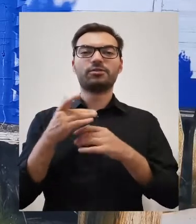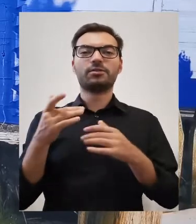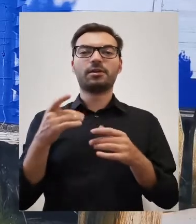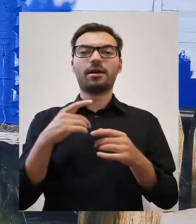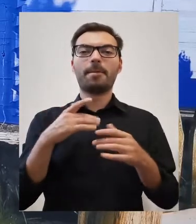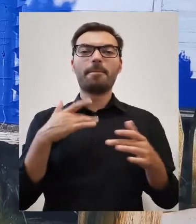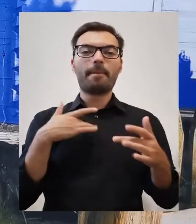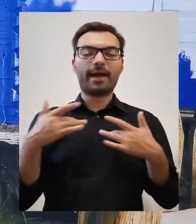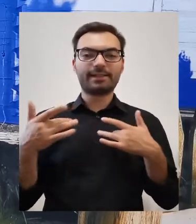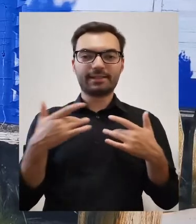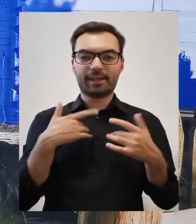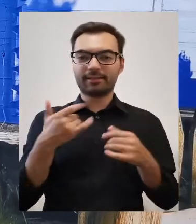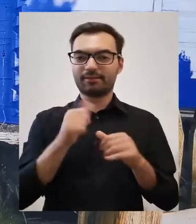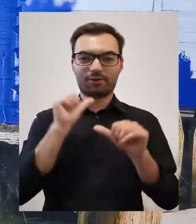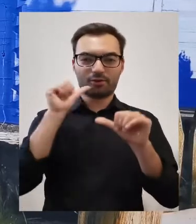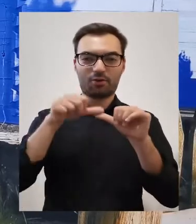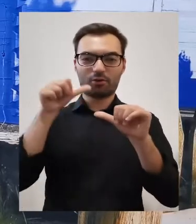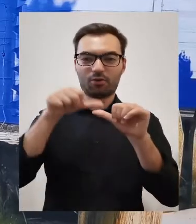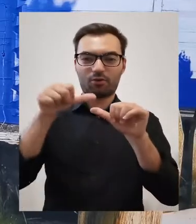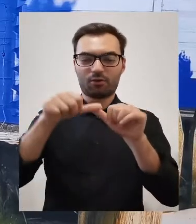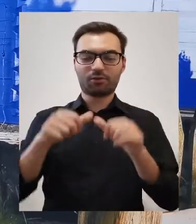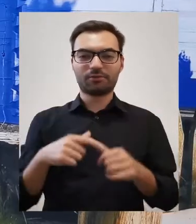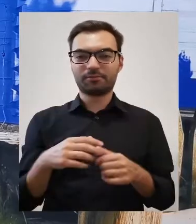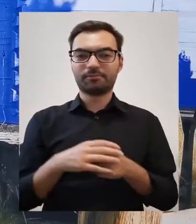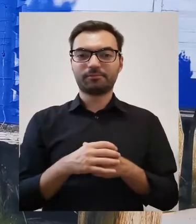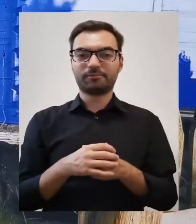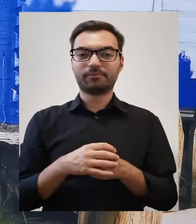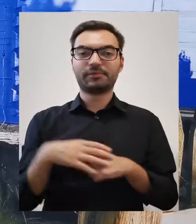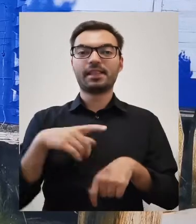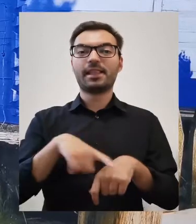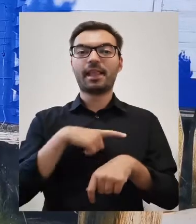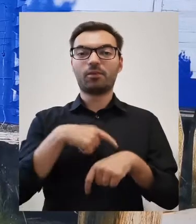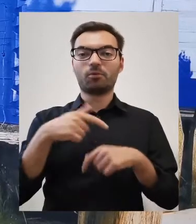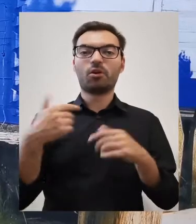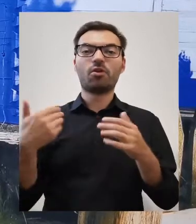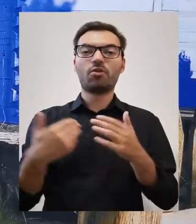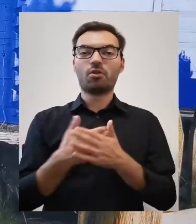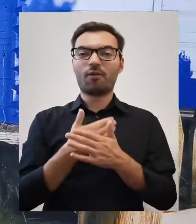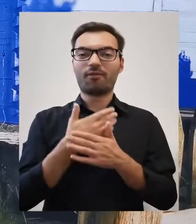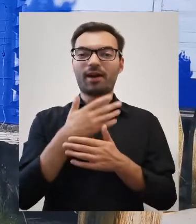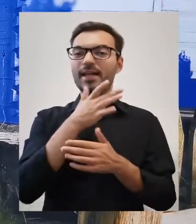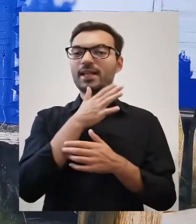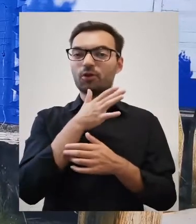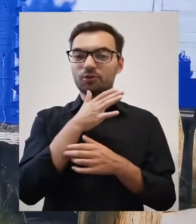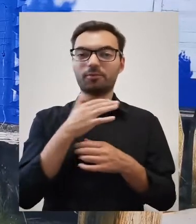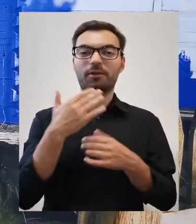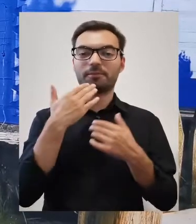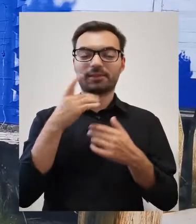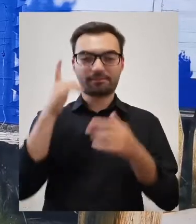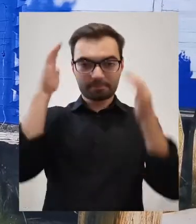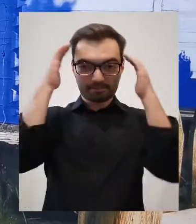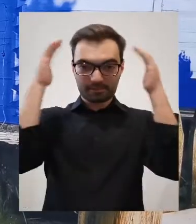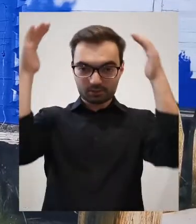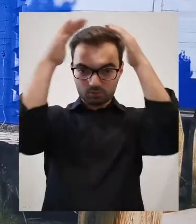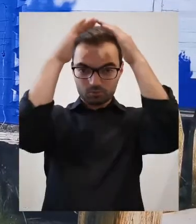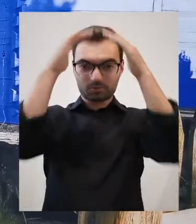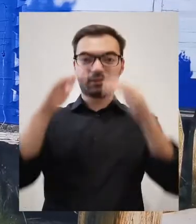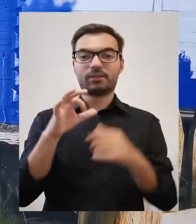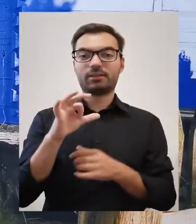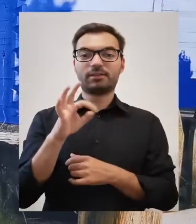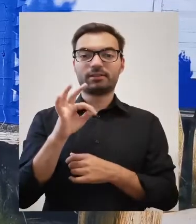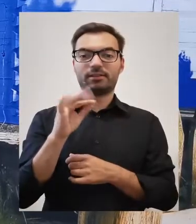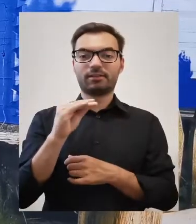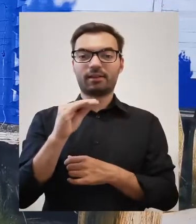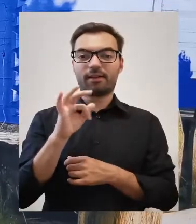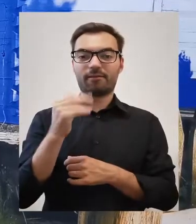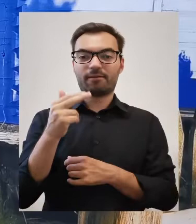odbywały się tutaj każdego roku. Wkrótce Nowa Jerozolima dzięki biskupowi